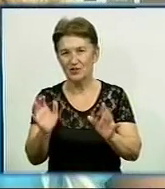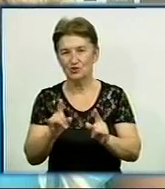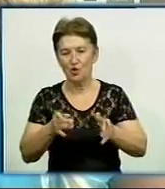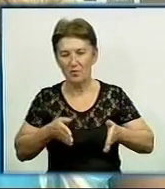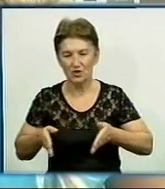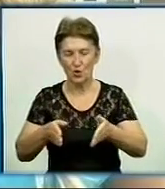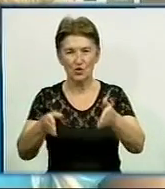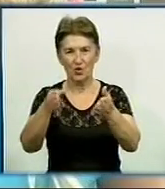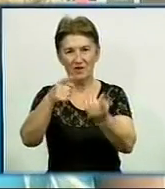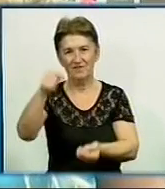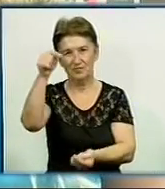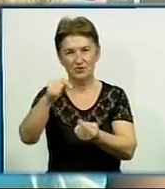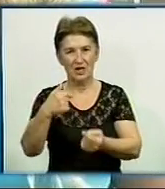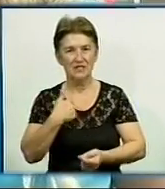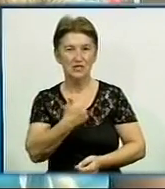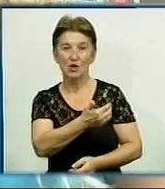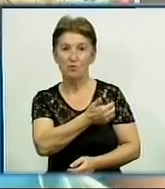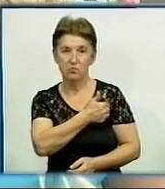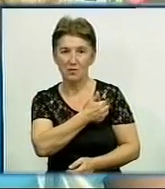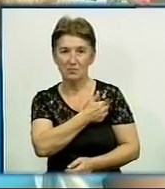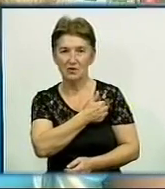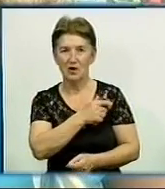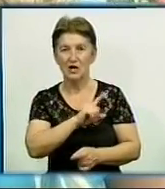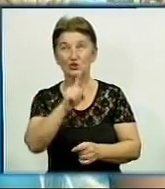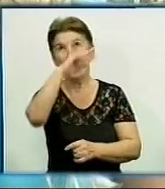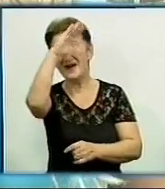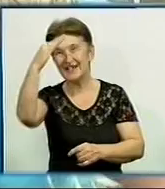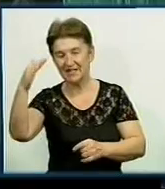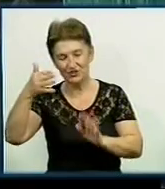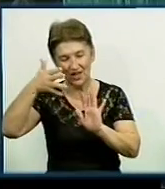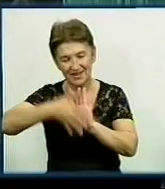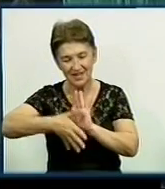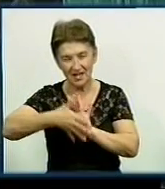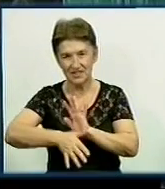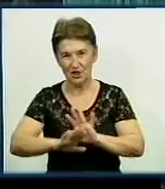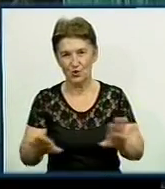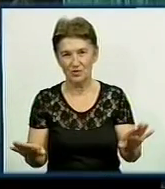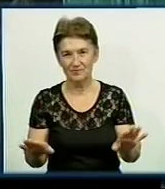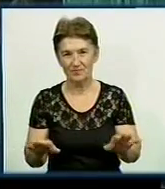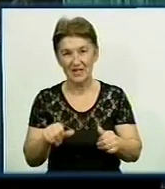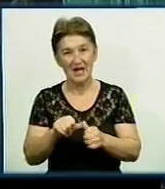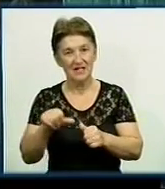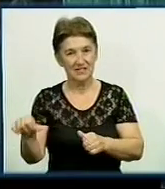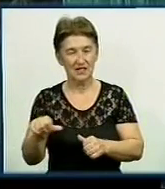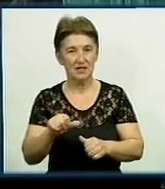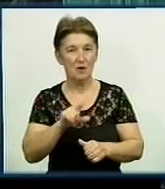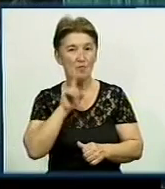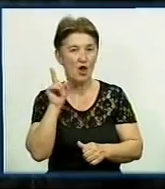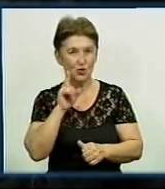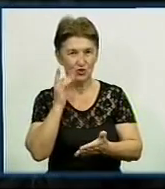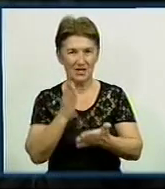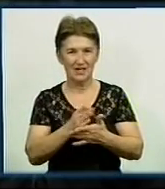відповідали нашим побажанням, щоб скрише не текло і все таке інше. Серед нагороджених наймолодшою є студентка